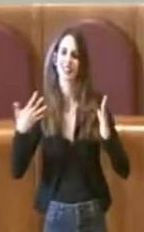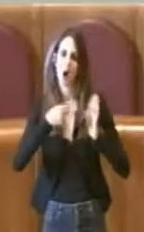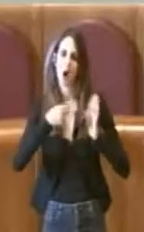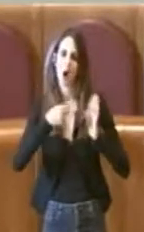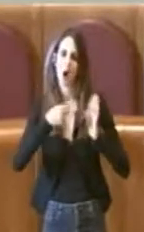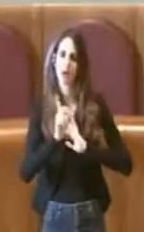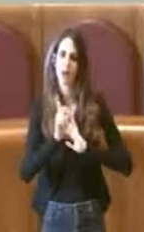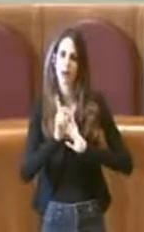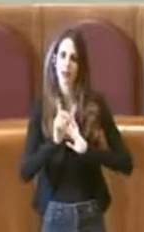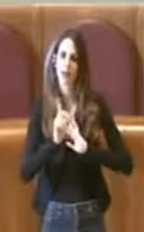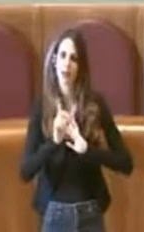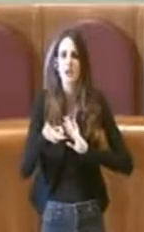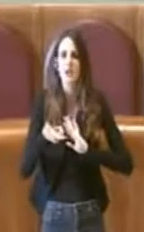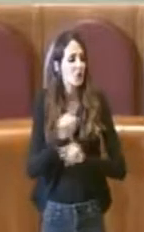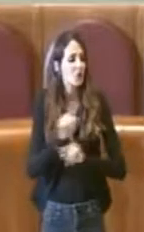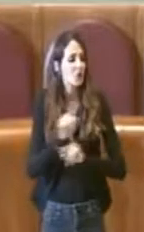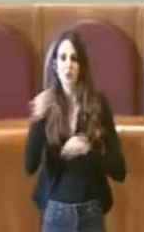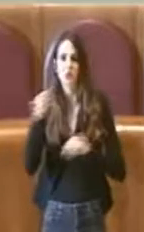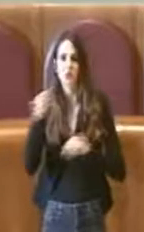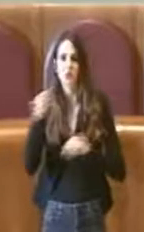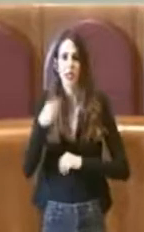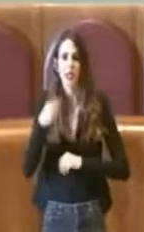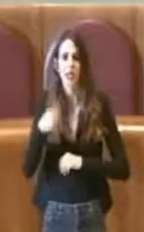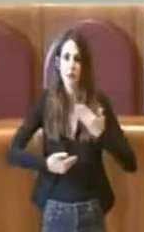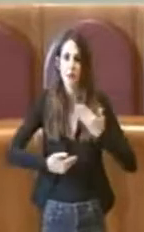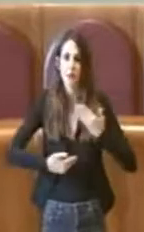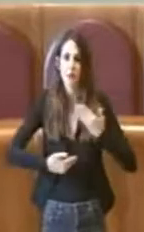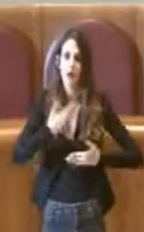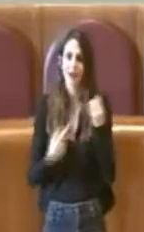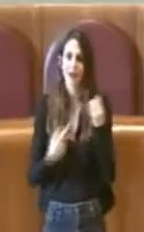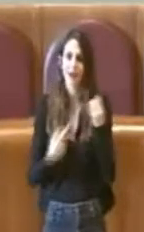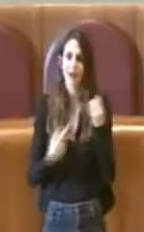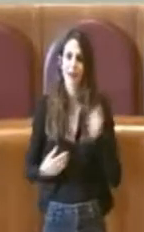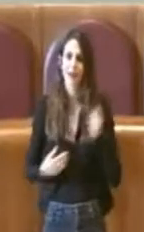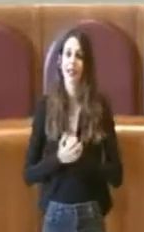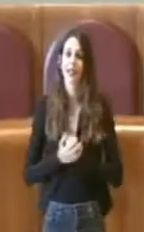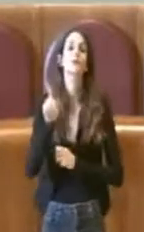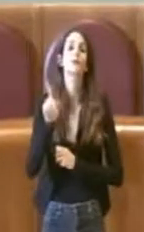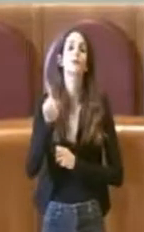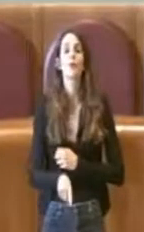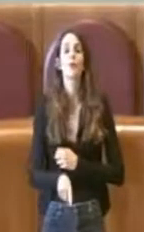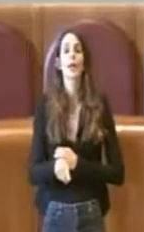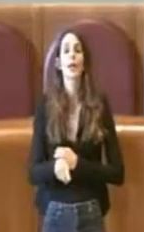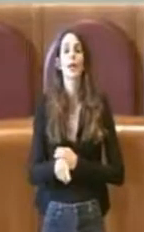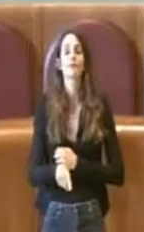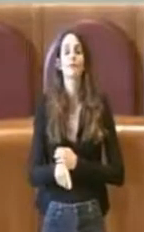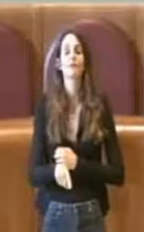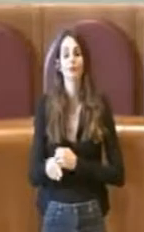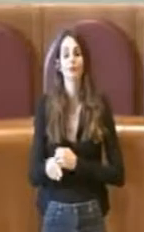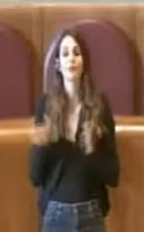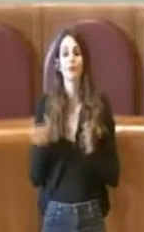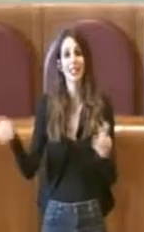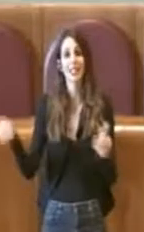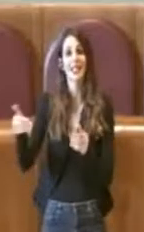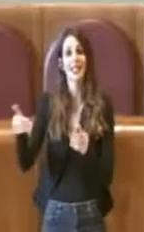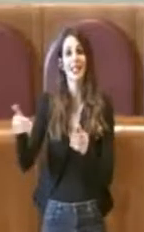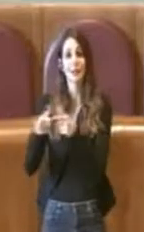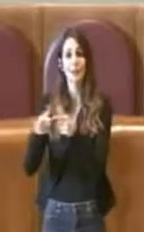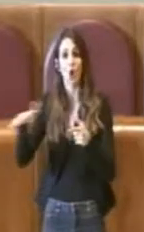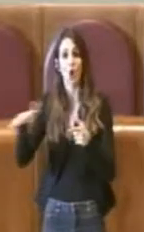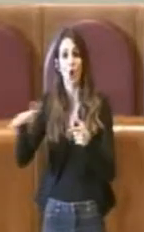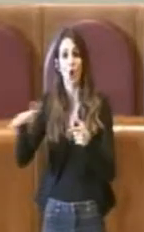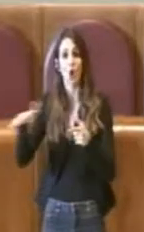procedura fallimentare in corso e che poi, dalle note che abbiamo ricevuto dal Dipartimento urbanistica, risulta essere un